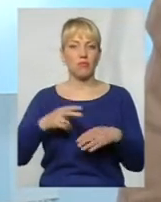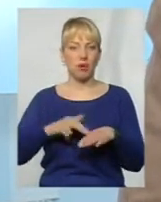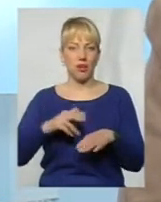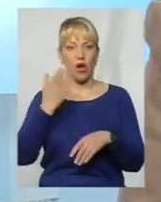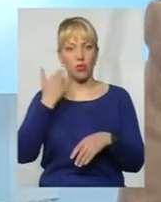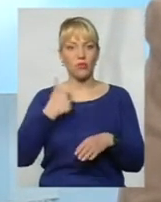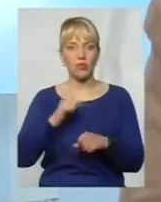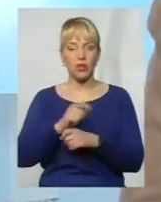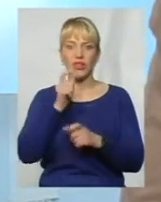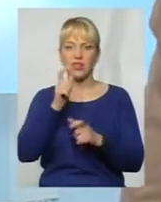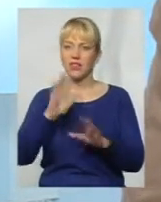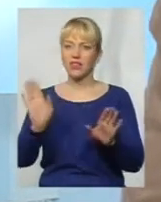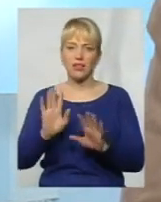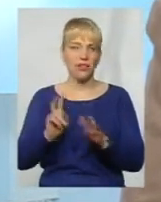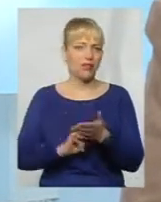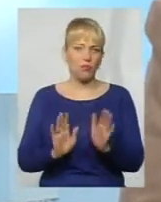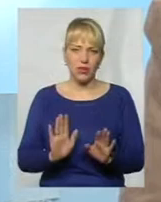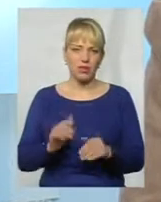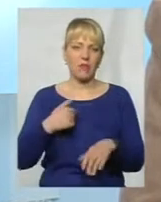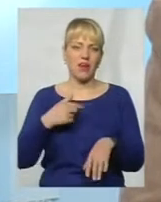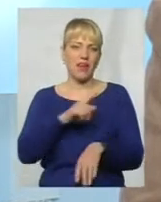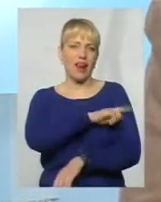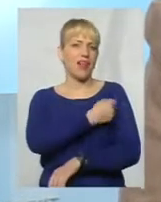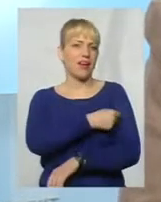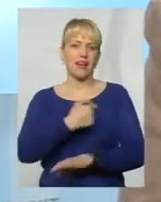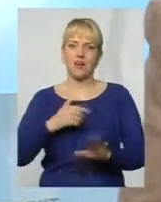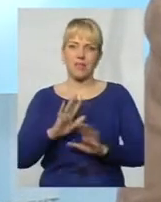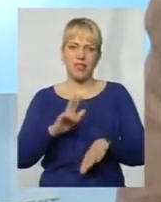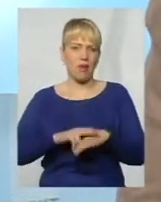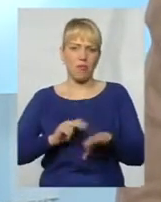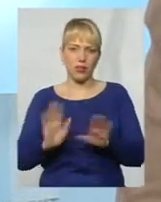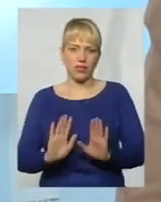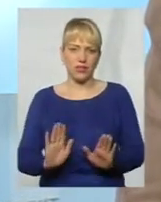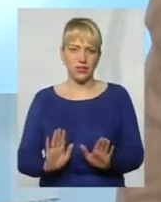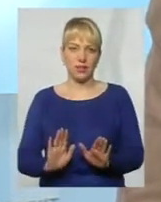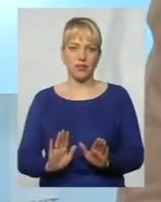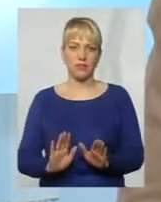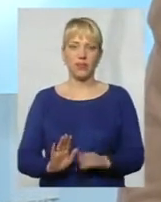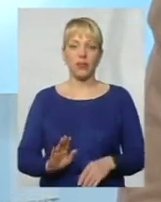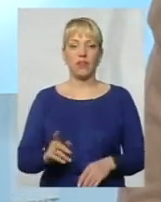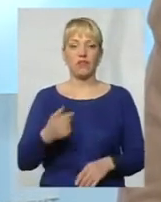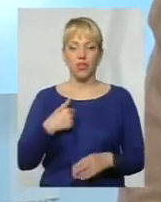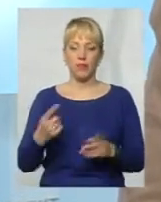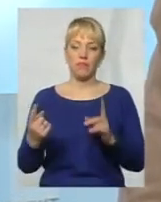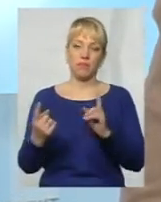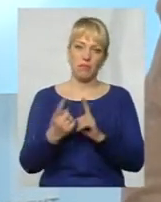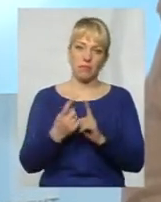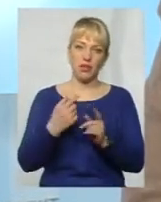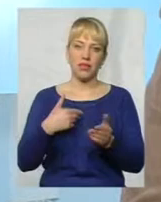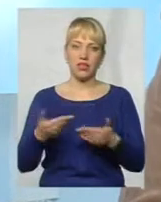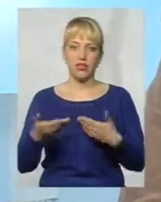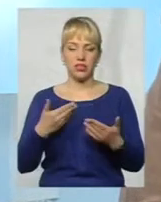почали їх кликати і казати, ви не бійтесь, ми лікарі, ми не міліція. Вони до нас підійшли і,